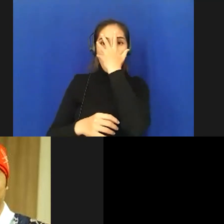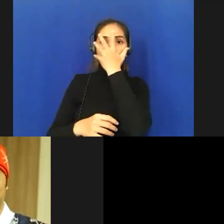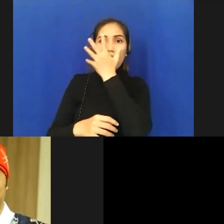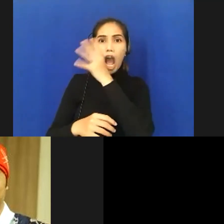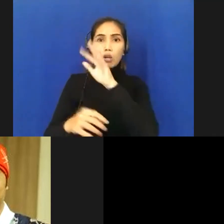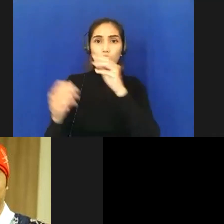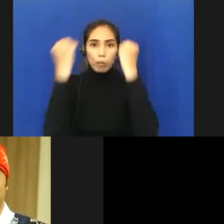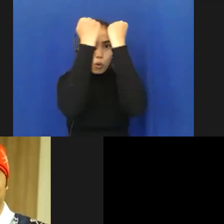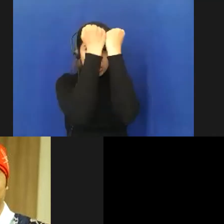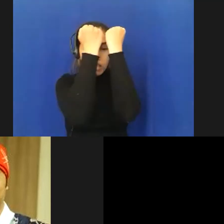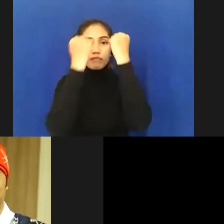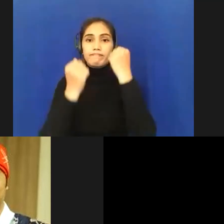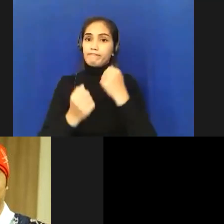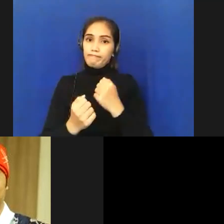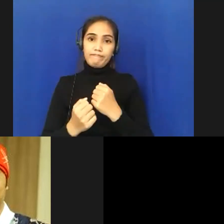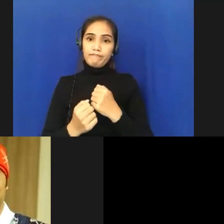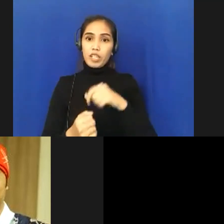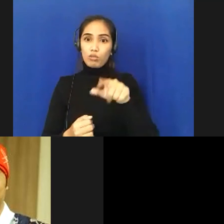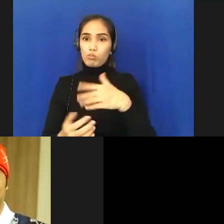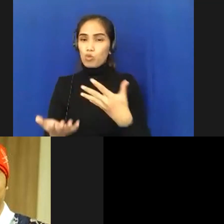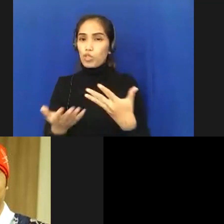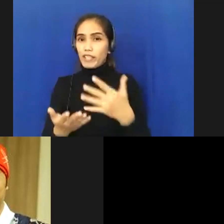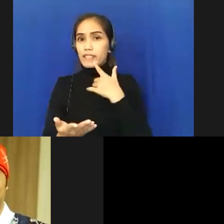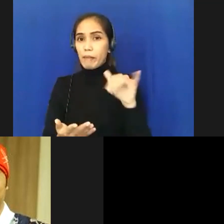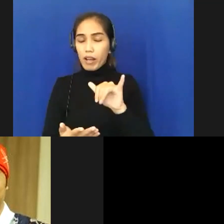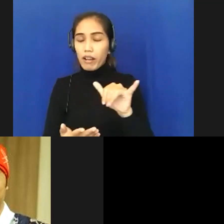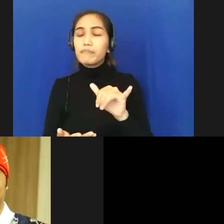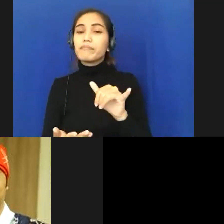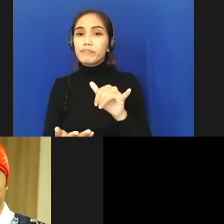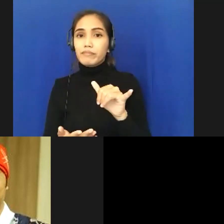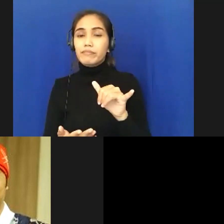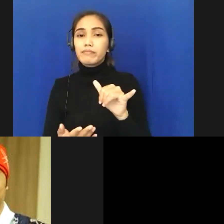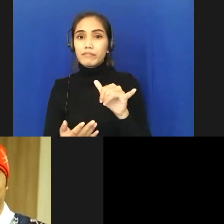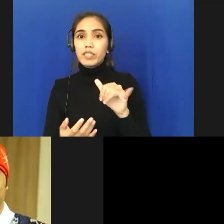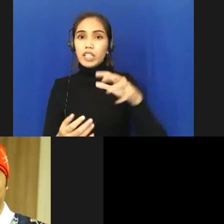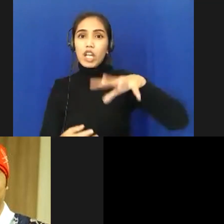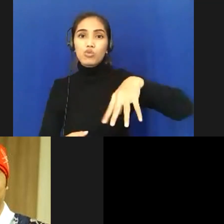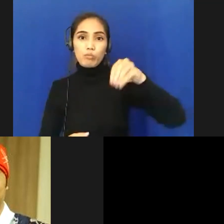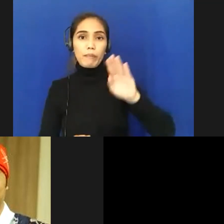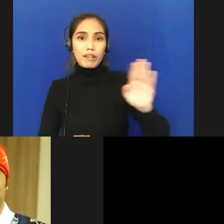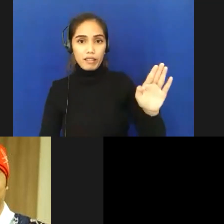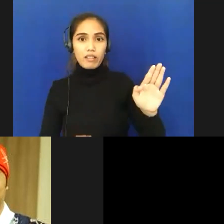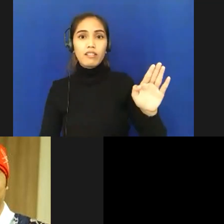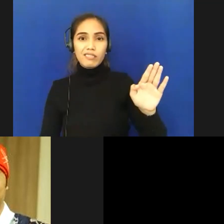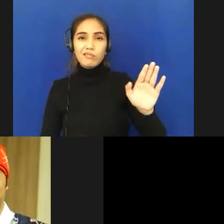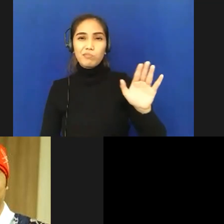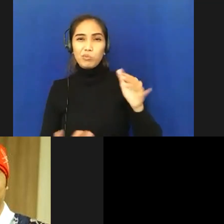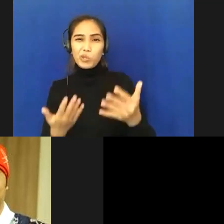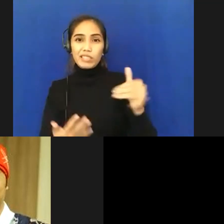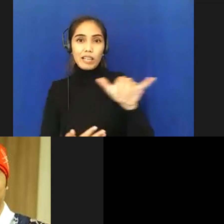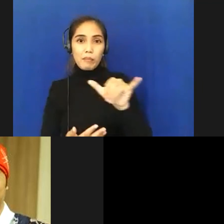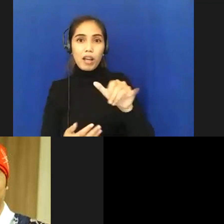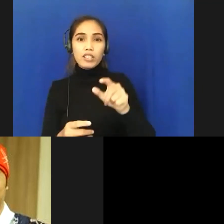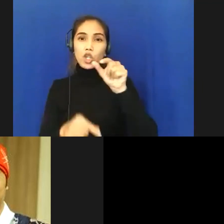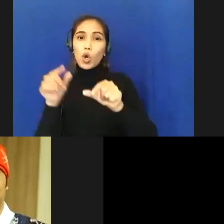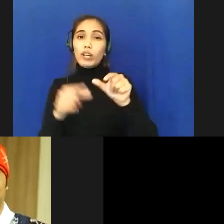mungkin mungkin juga hal yang sama terjadi di Sumba Barat dan orang menjadi takut